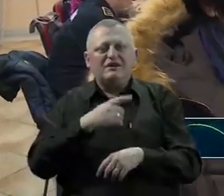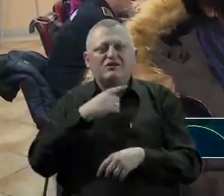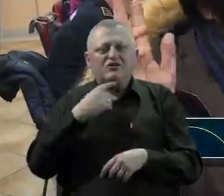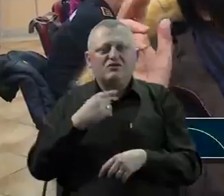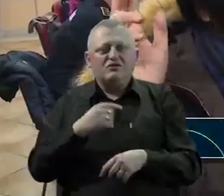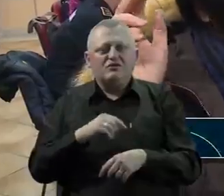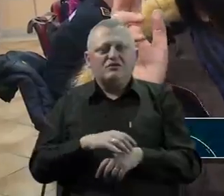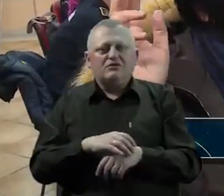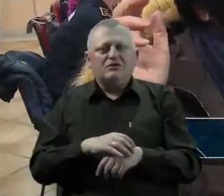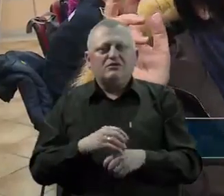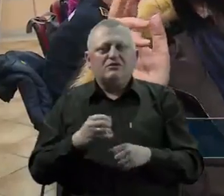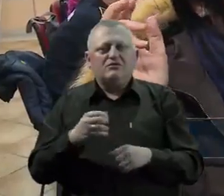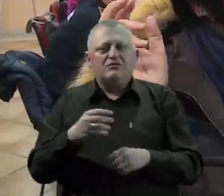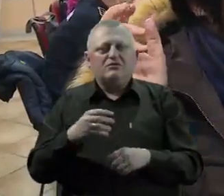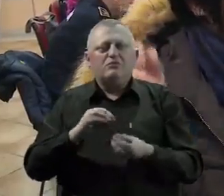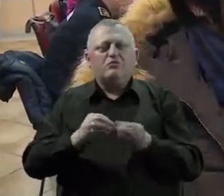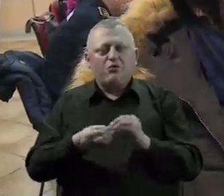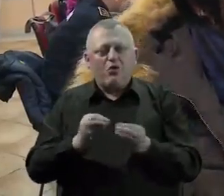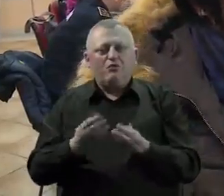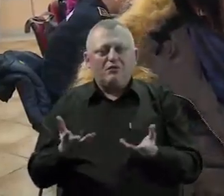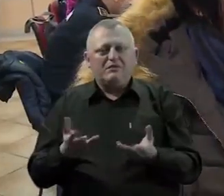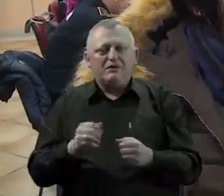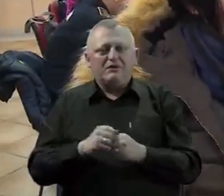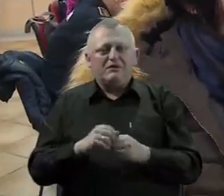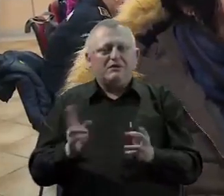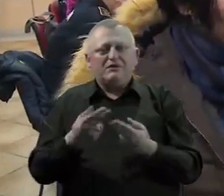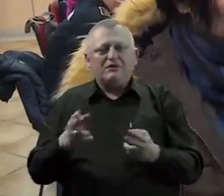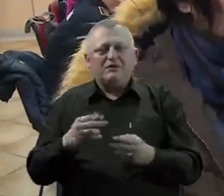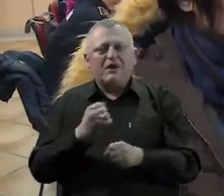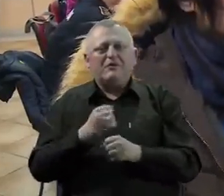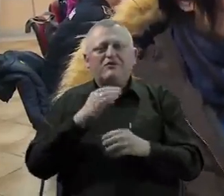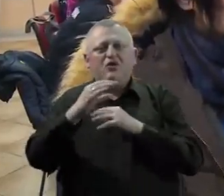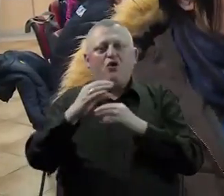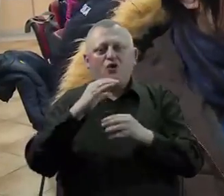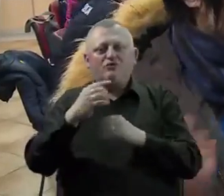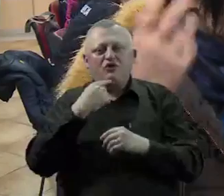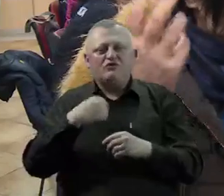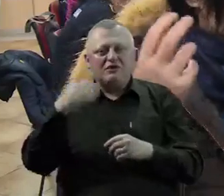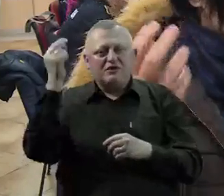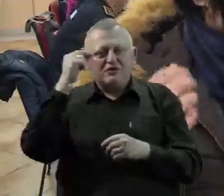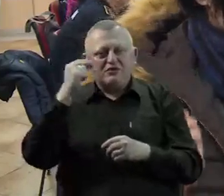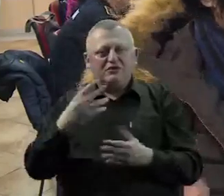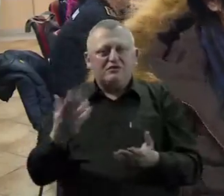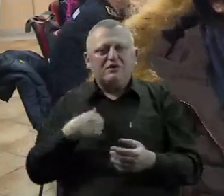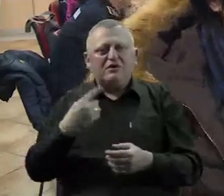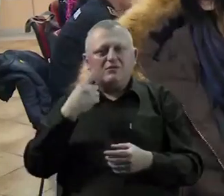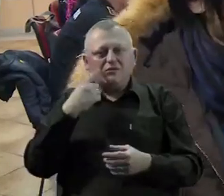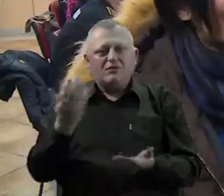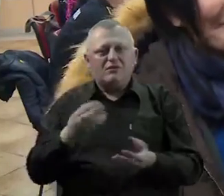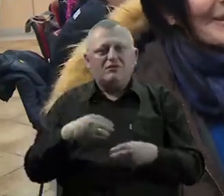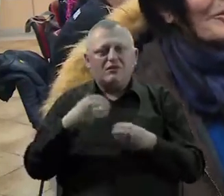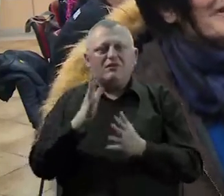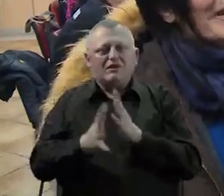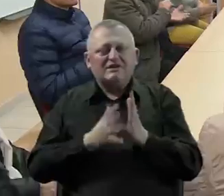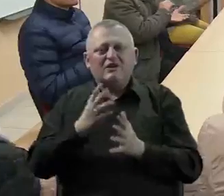takozvani problem pacijent, jer je nemoguće osvati komunikaciju na koju smo mi navikljeli. Ja sada već pokušavam da govorim